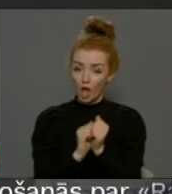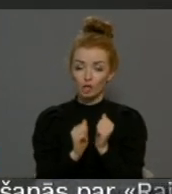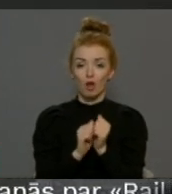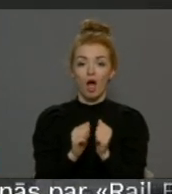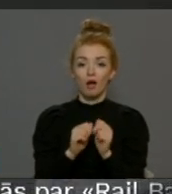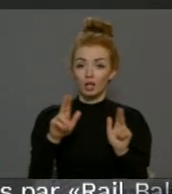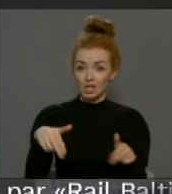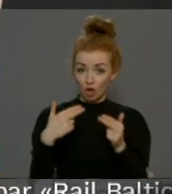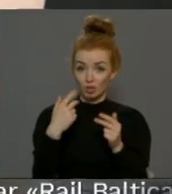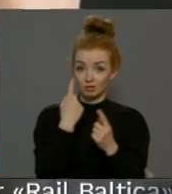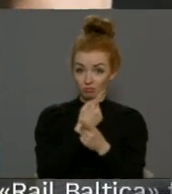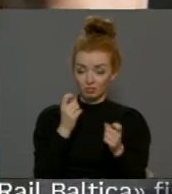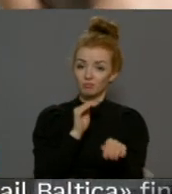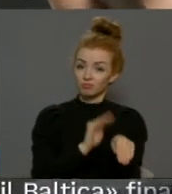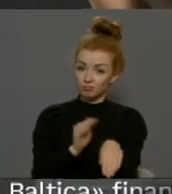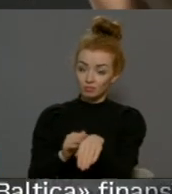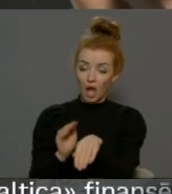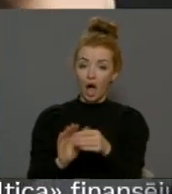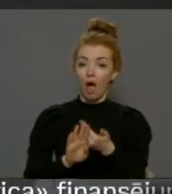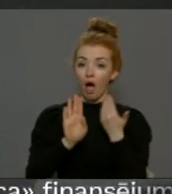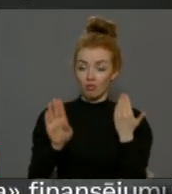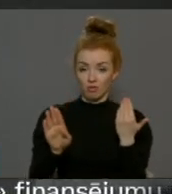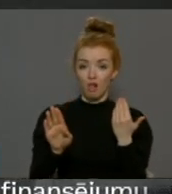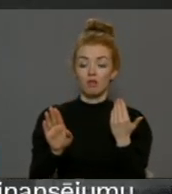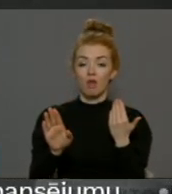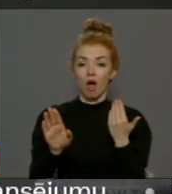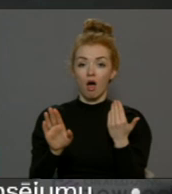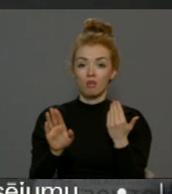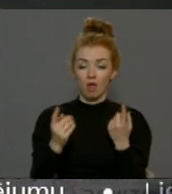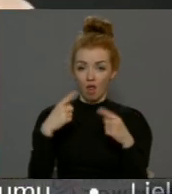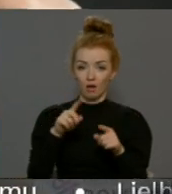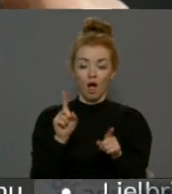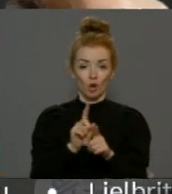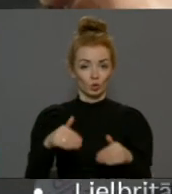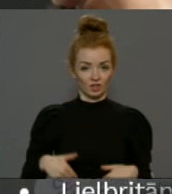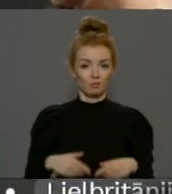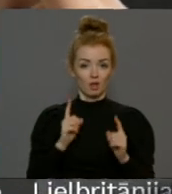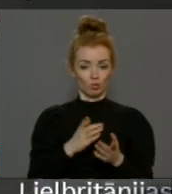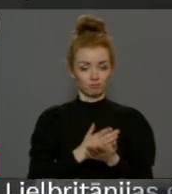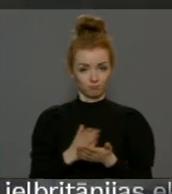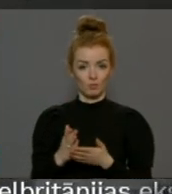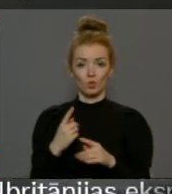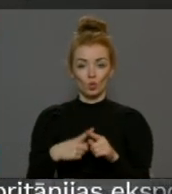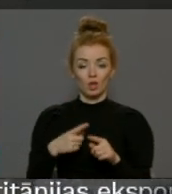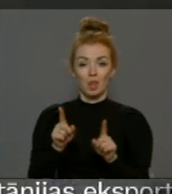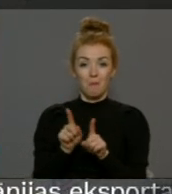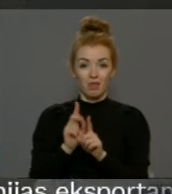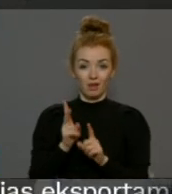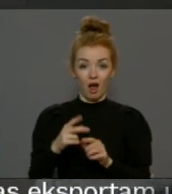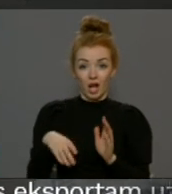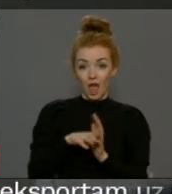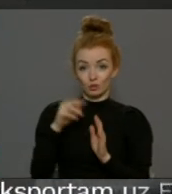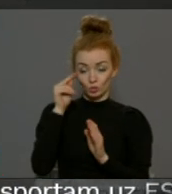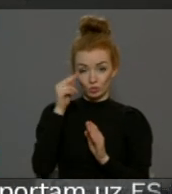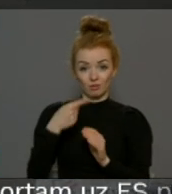atgādināt, ka līdz ar attaunāto apmācību uzvedības noteikumi nav mainījušies, un kas bijis aizliegts klātienas stundās, ir